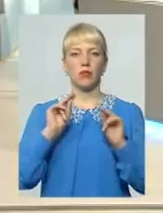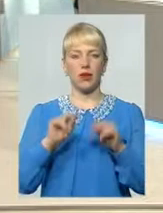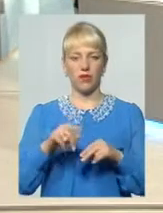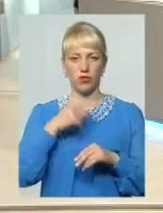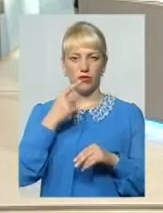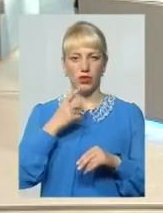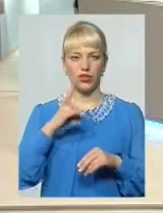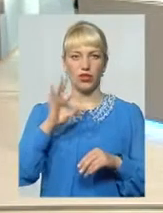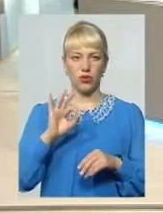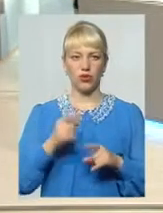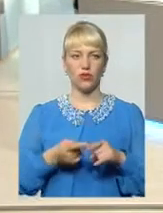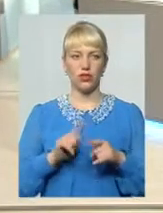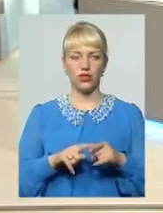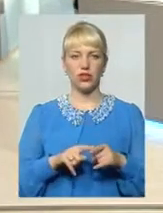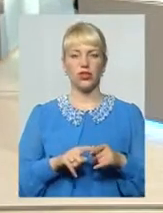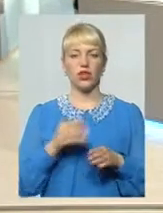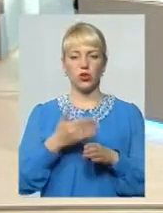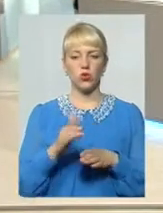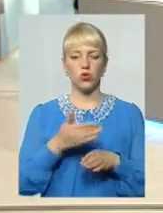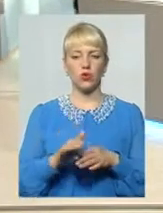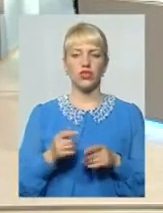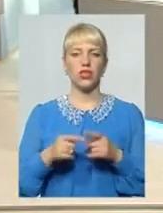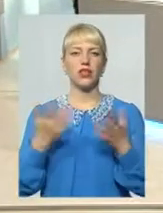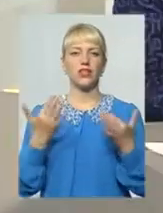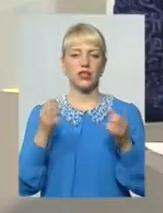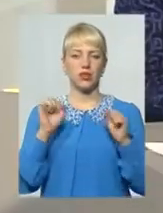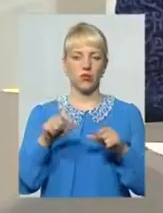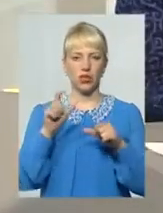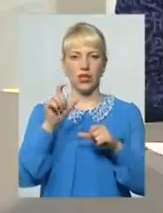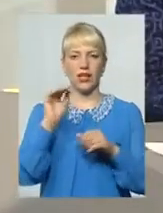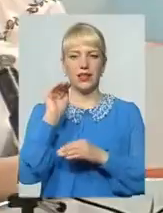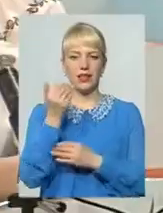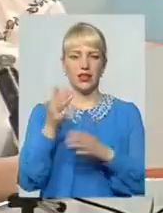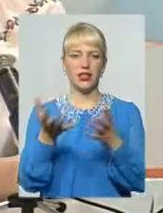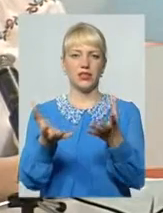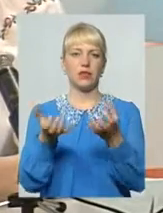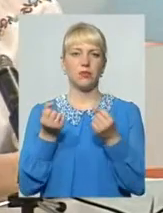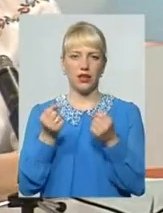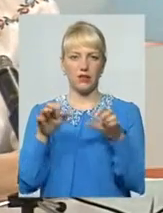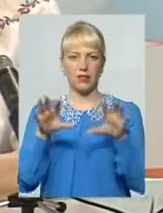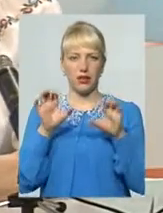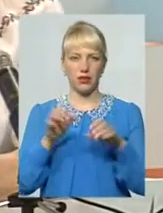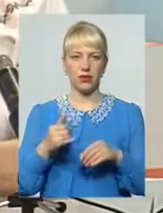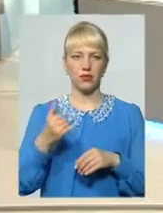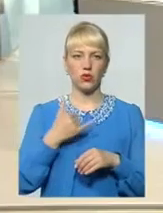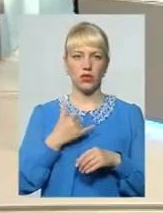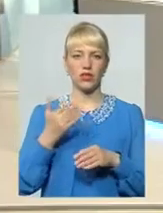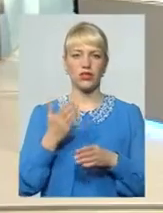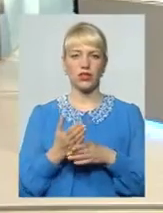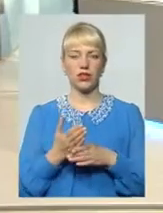В тій дозованій частині Наскільки дитина може сприйняти Так, наскільки дитина може сприйняти Можна я